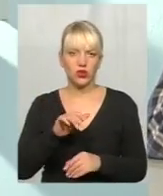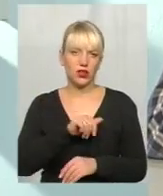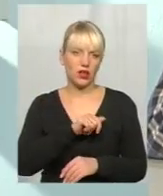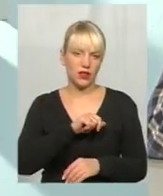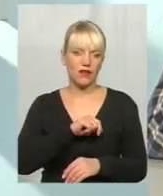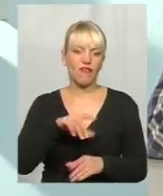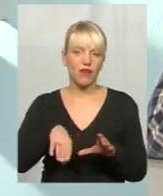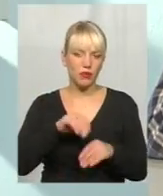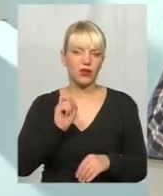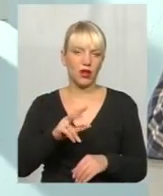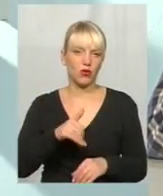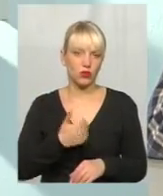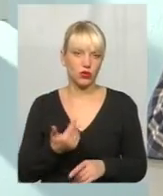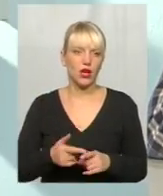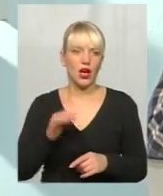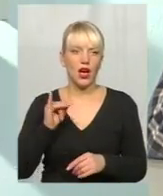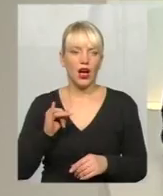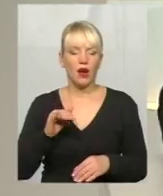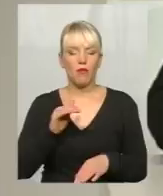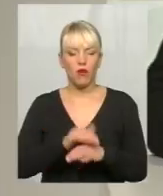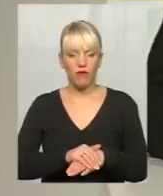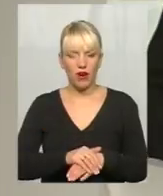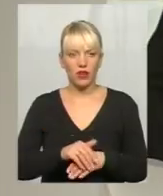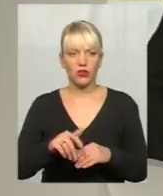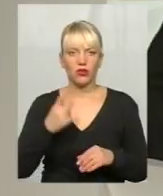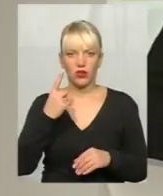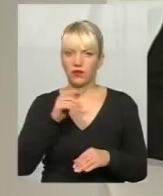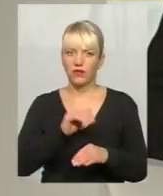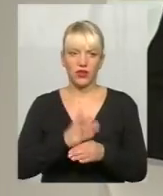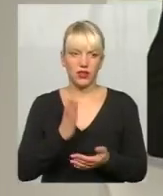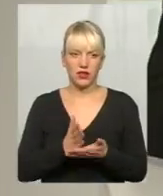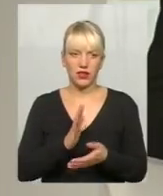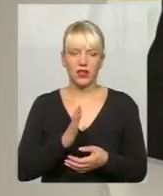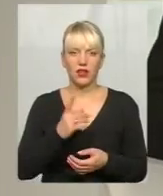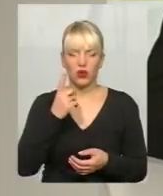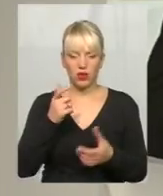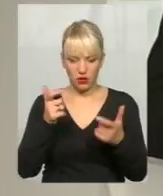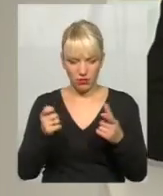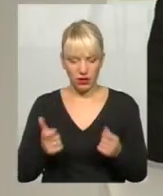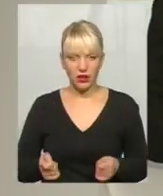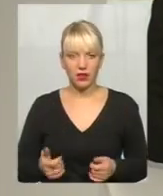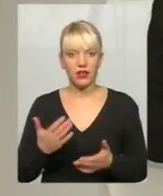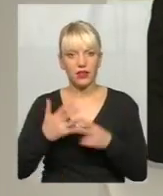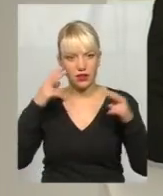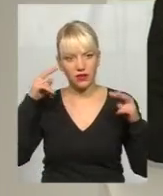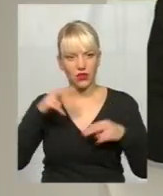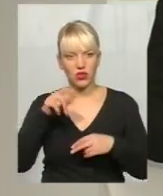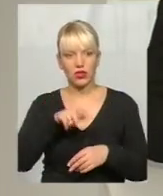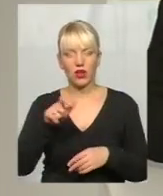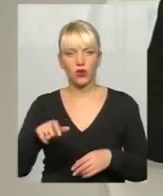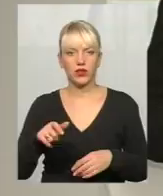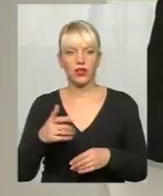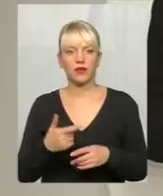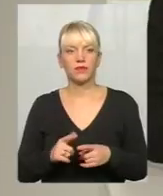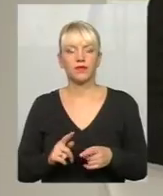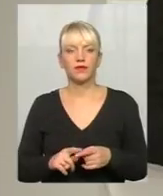зрозумію. Але ви кажете про 16, але по факту один тільки факт є, одного пакету. є свідчення людей. Вже більше,